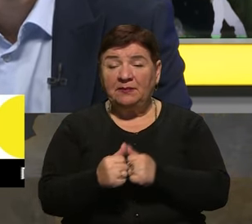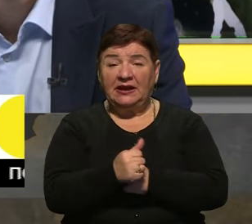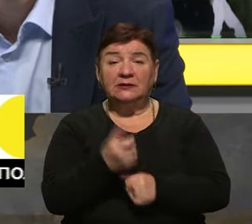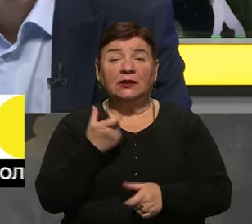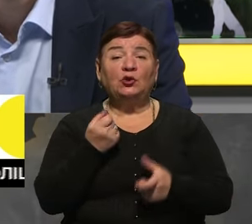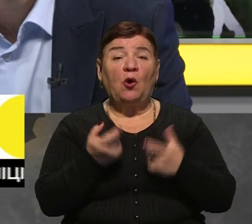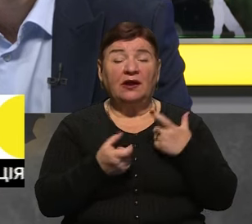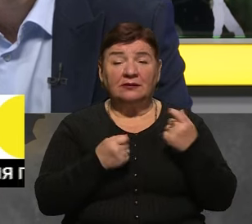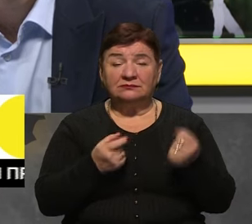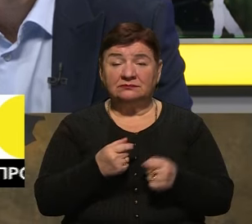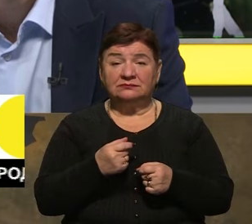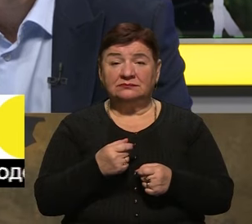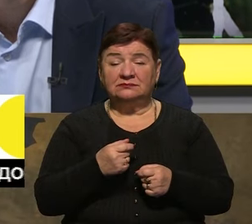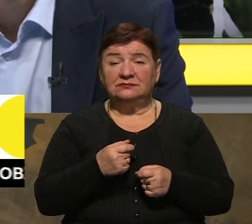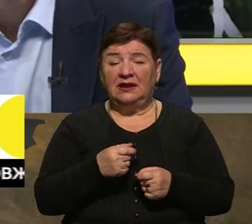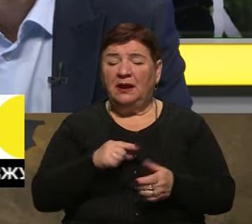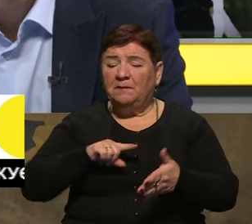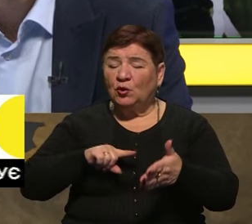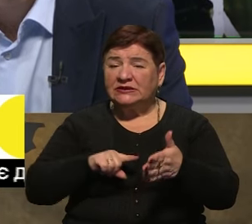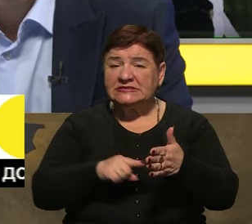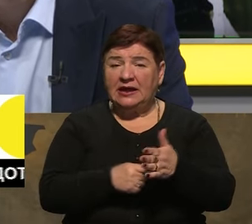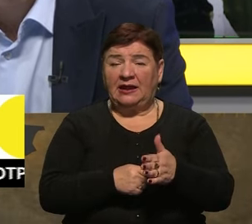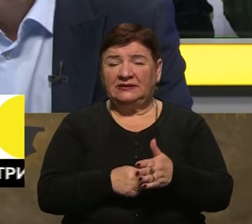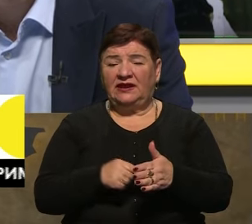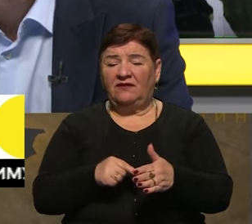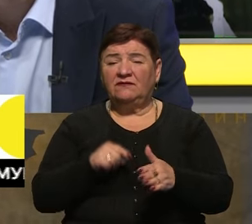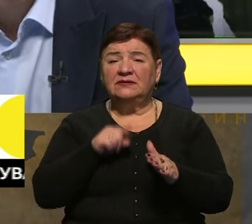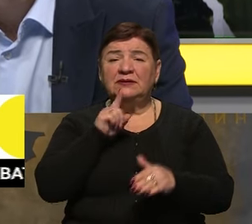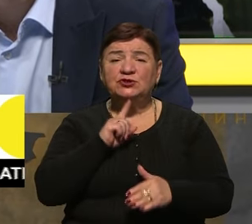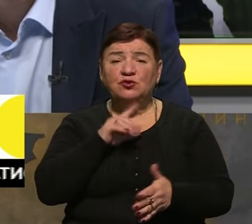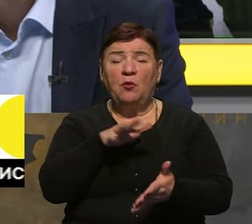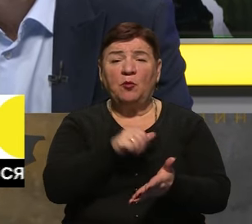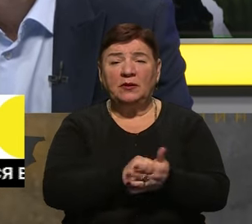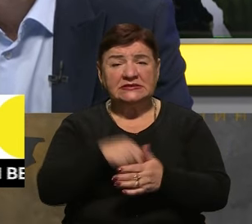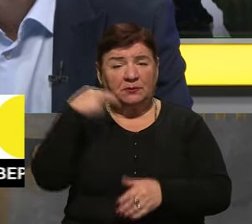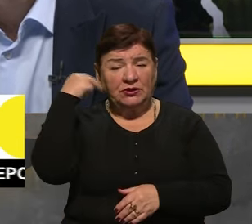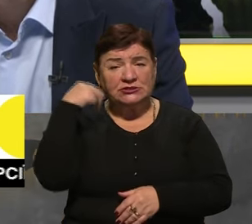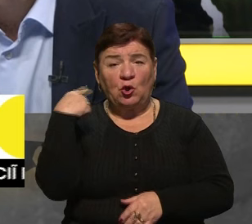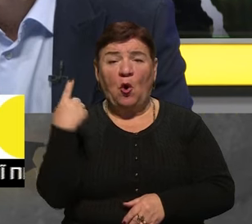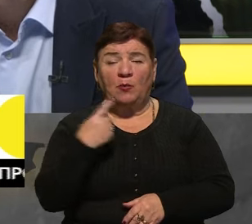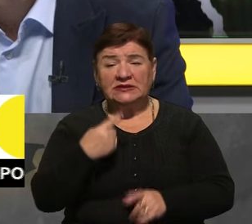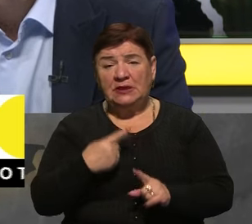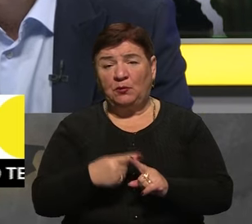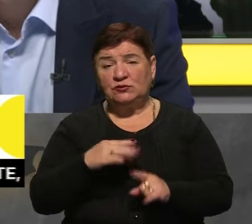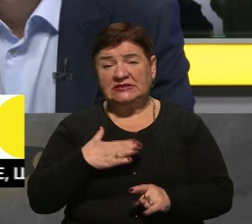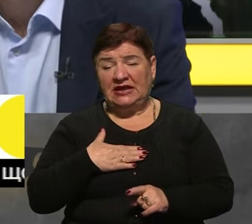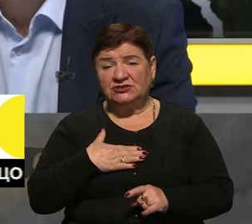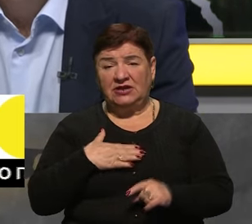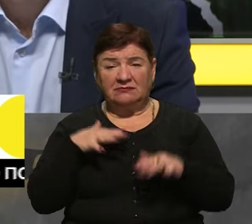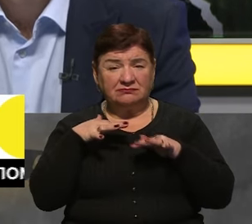трохи протискати їх, продавлювати вглиб з тим часом окупованої Запорізької області, плюс наша арта